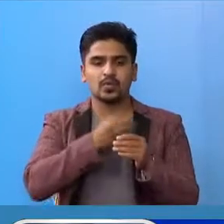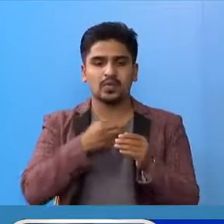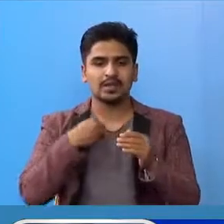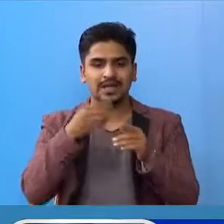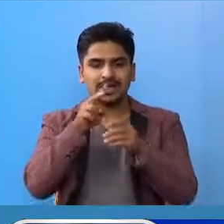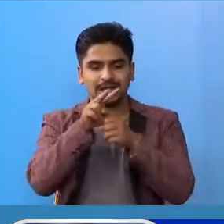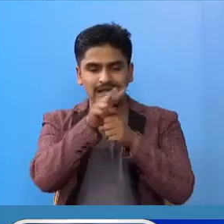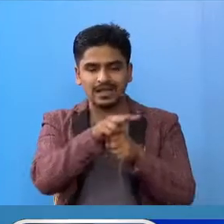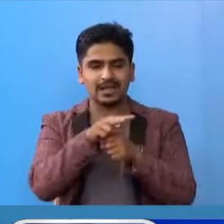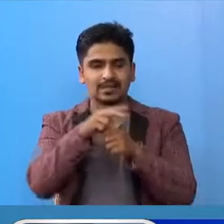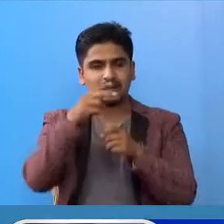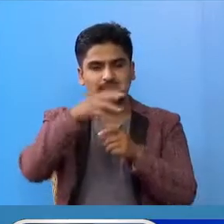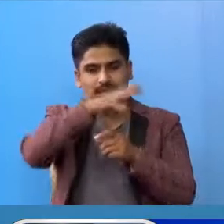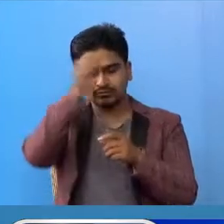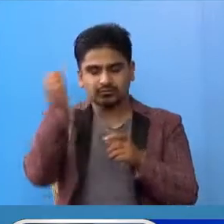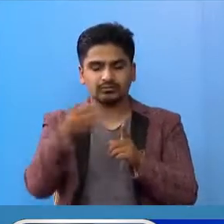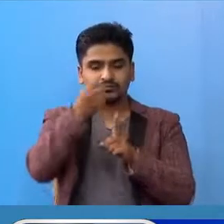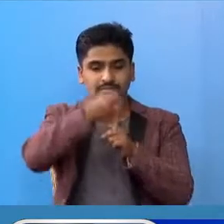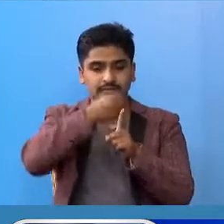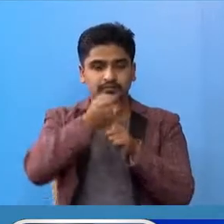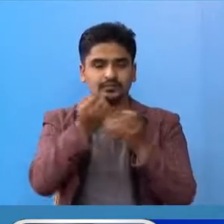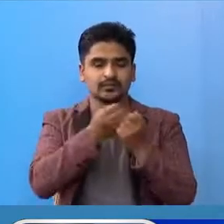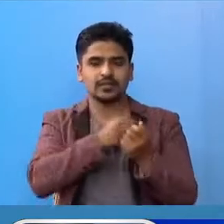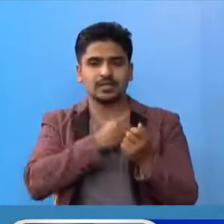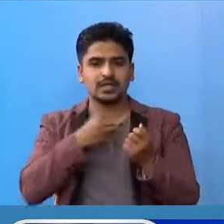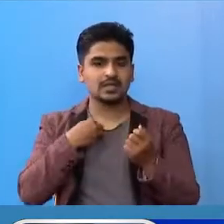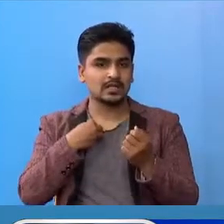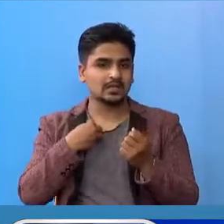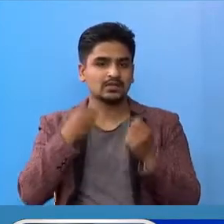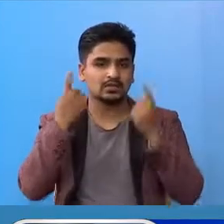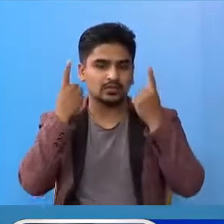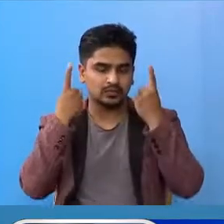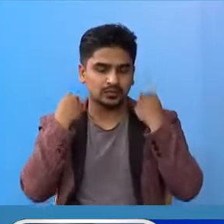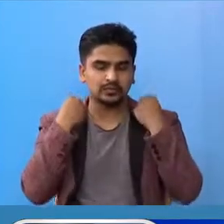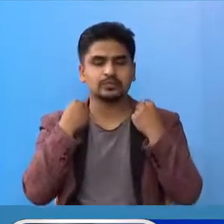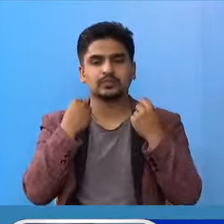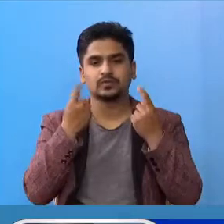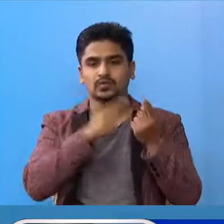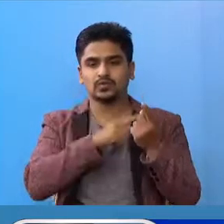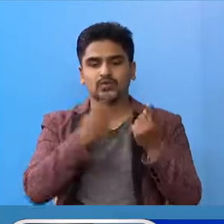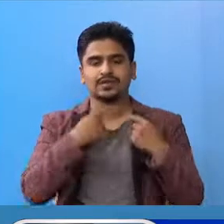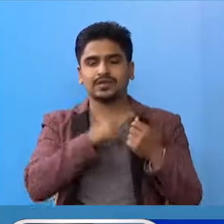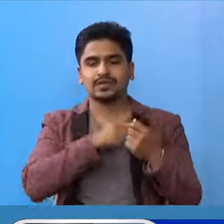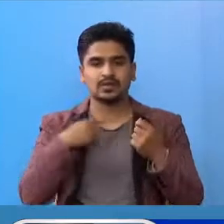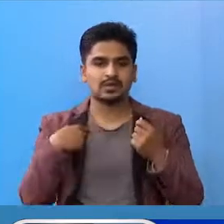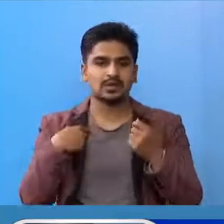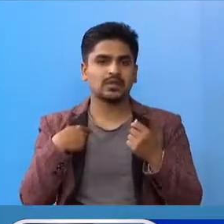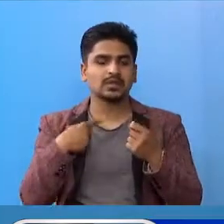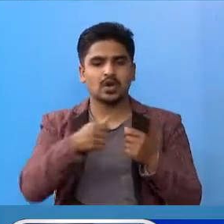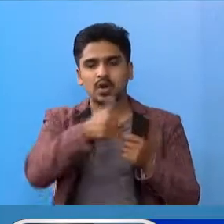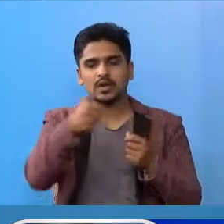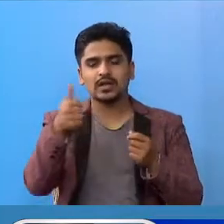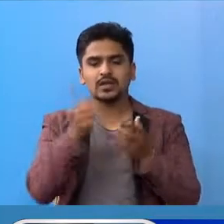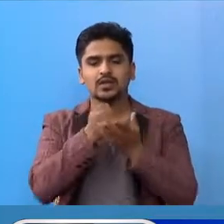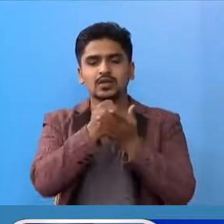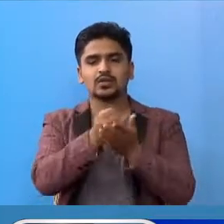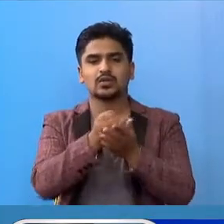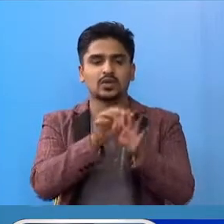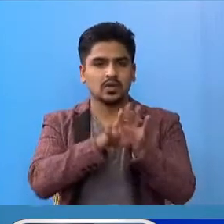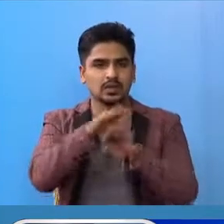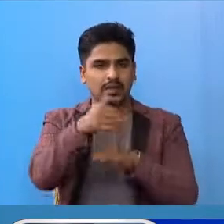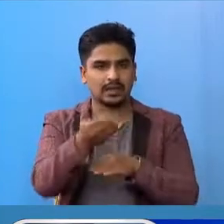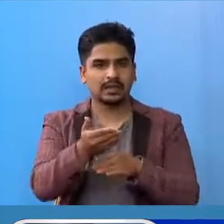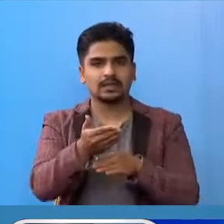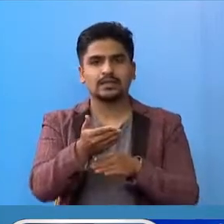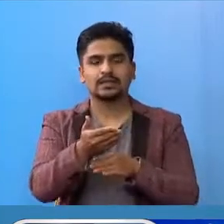तथा हेरचा आमा अवरात्र खटिन वैका चिकिस्षक, स्वास्थ्यकर्मी, नर्शेज र अन्यसोयगी सुबेच्छु